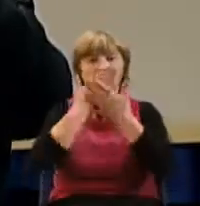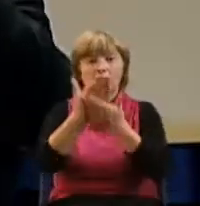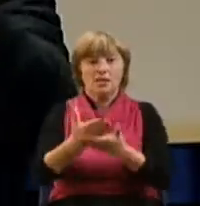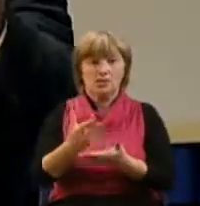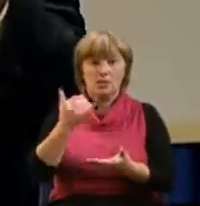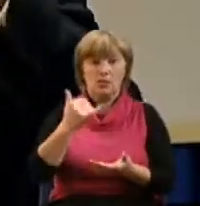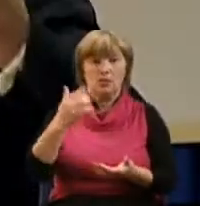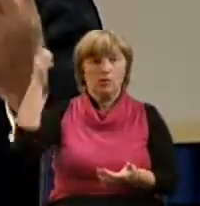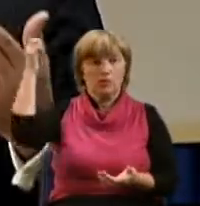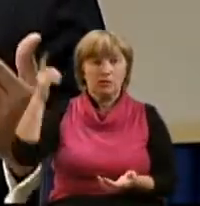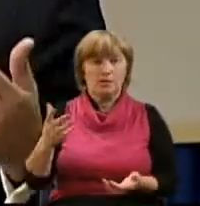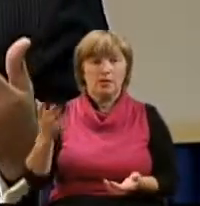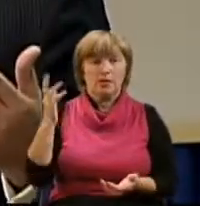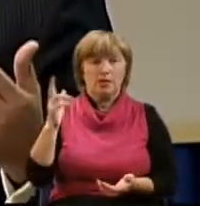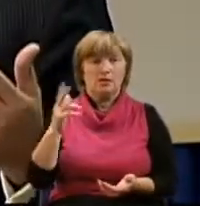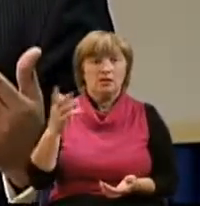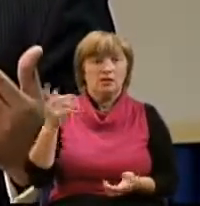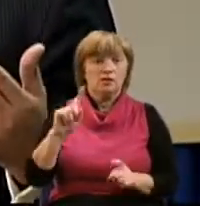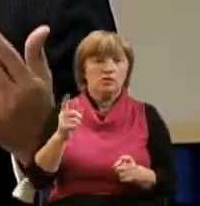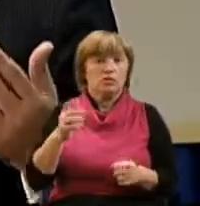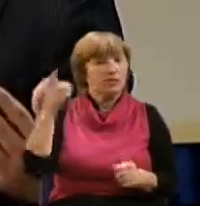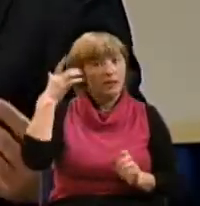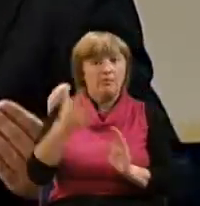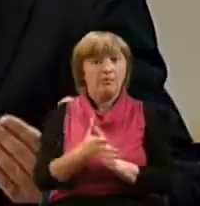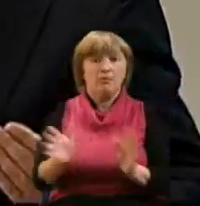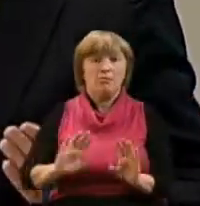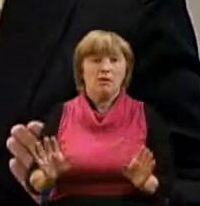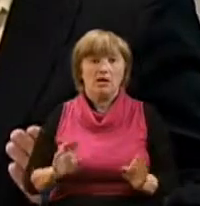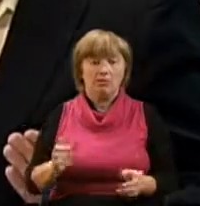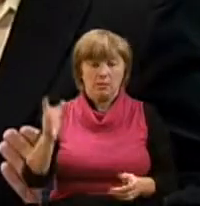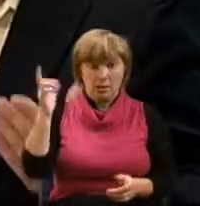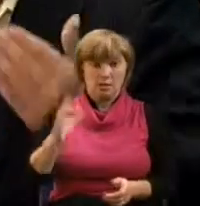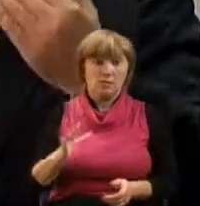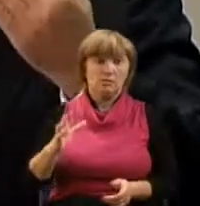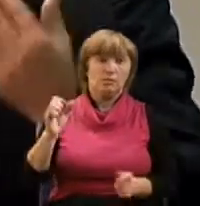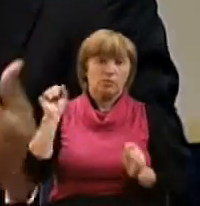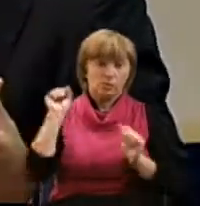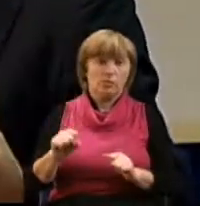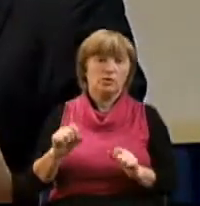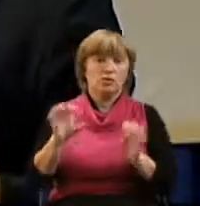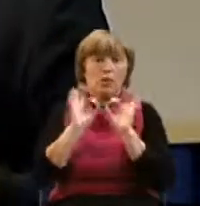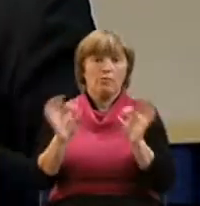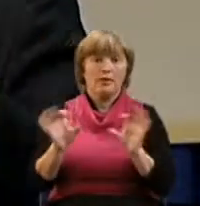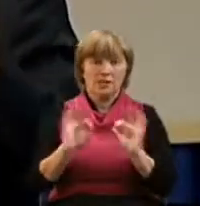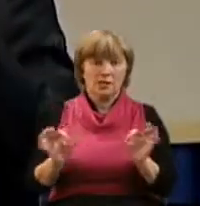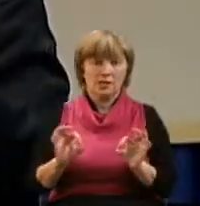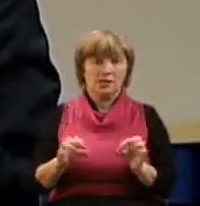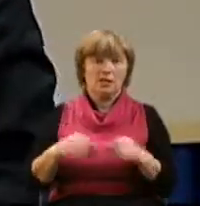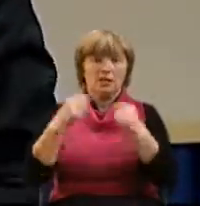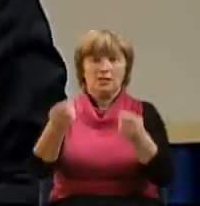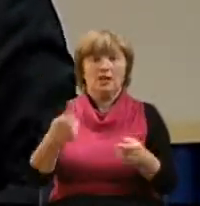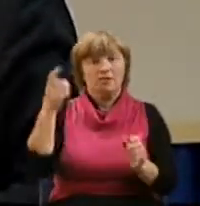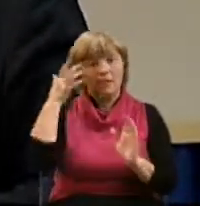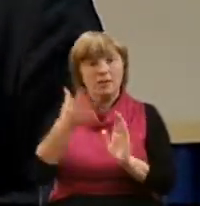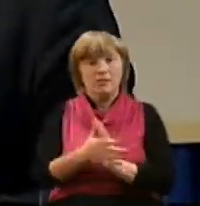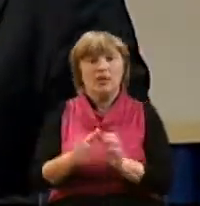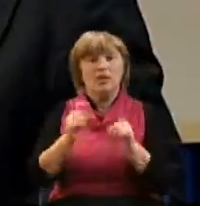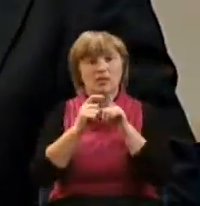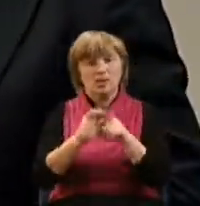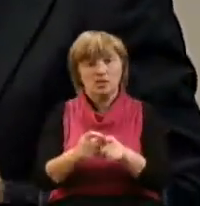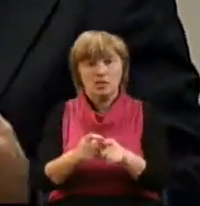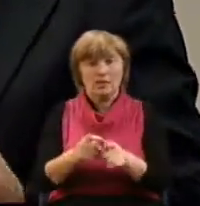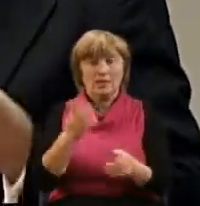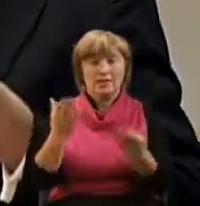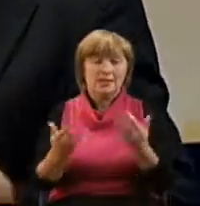Господа, когда мы что-то не понимаем. И Господь способен истолковать, и давать нам понимание свое слово,